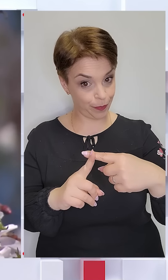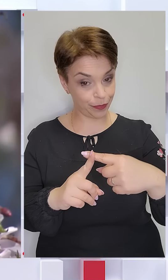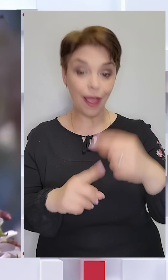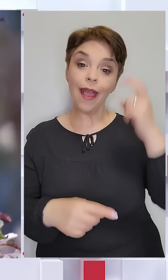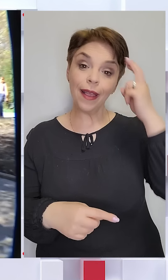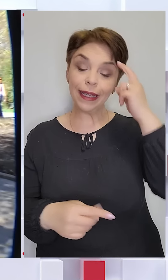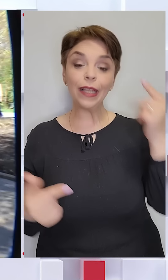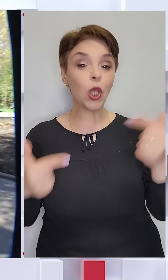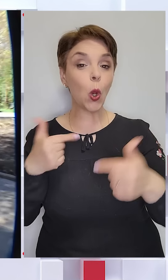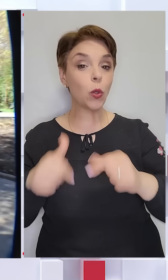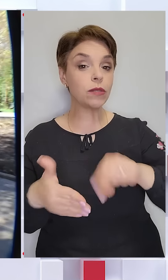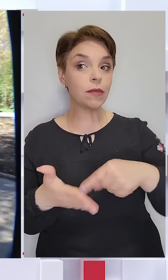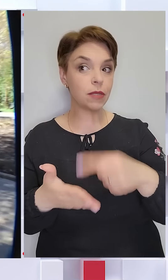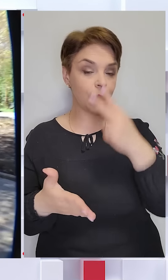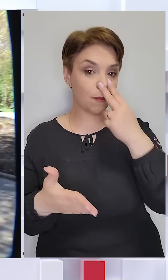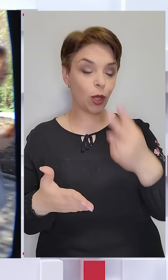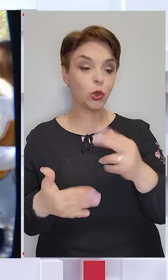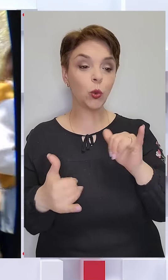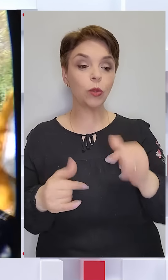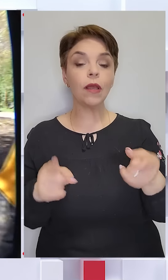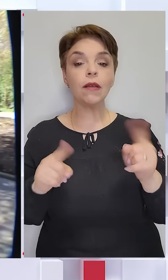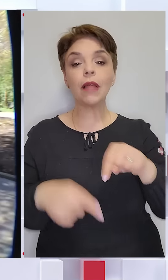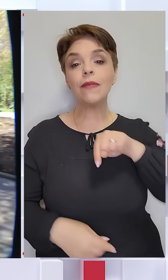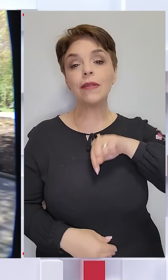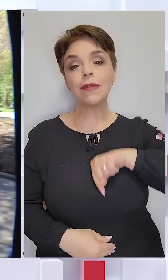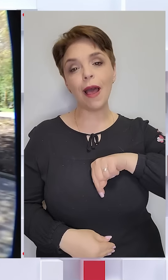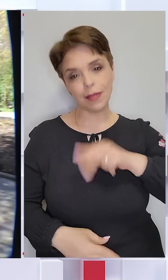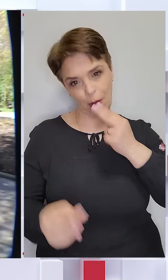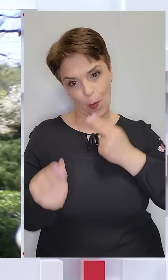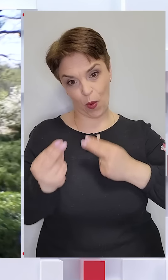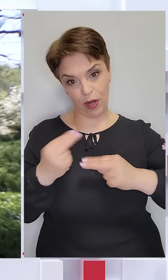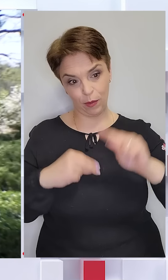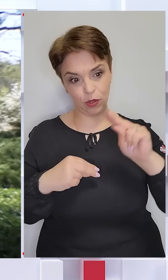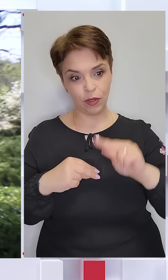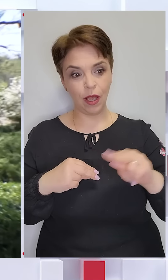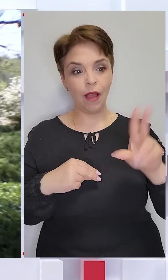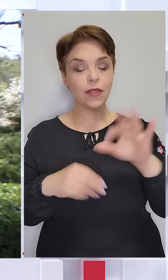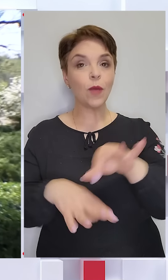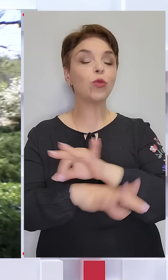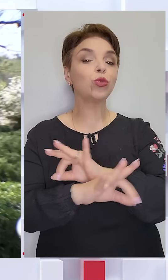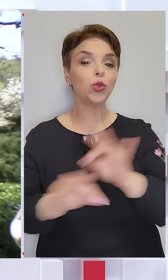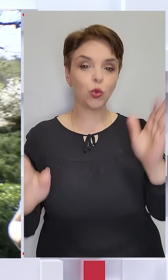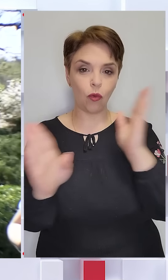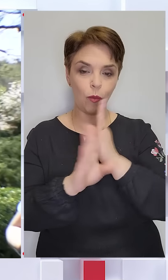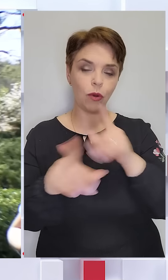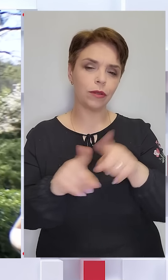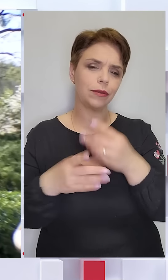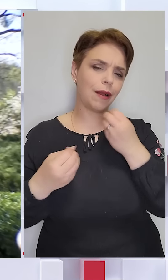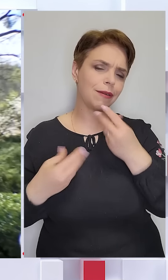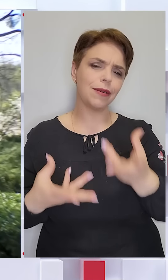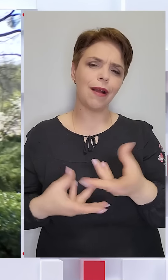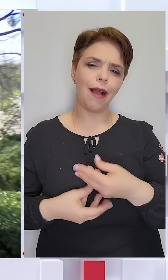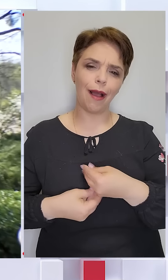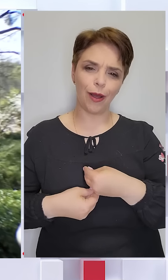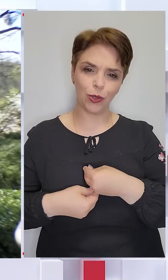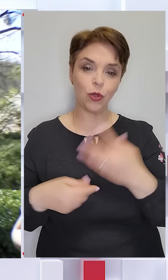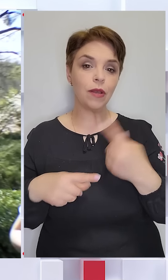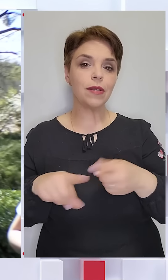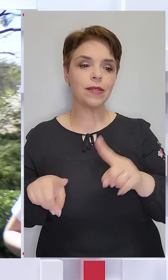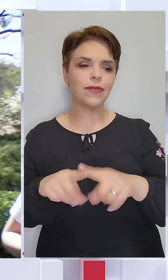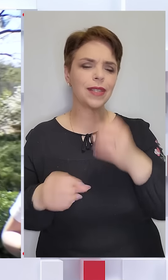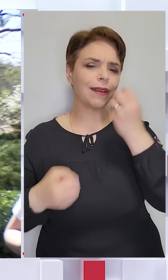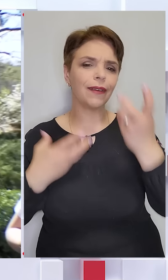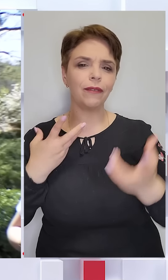Кияни та гості міста кажуть, у них навіть настрій поліпшився. Це просто чудова погода і так гарно. Це все